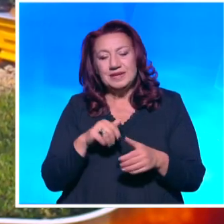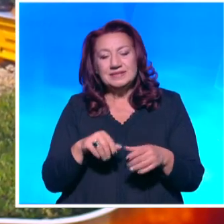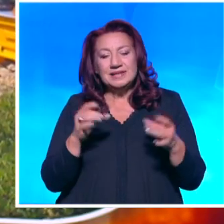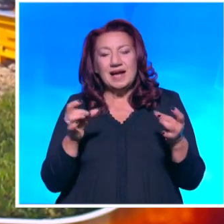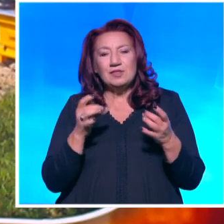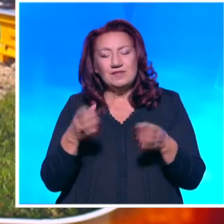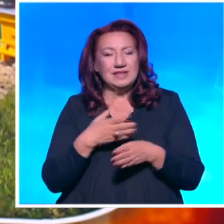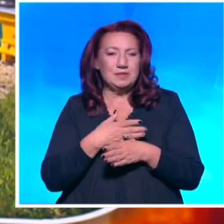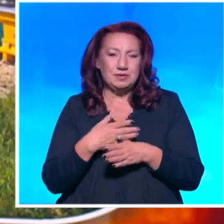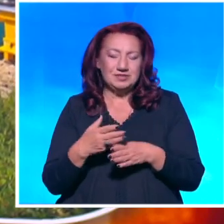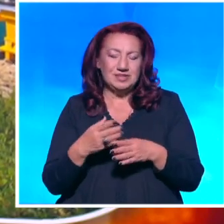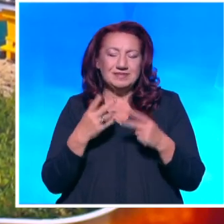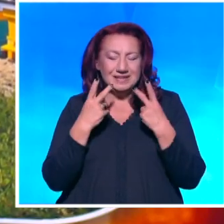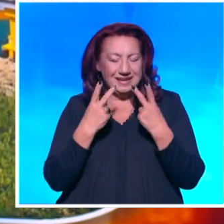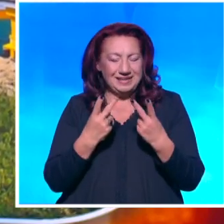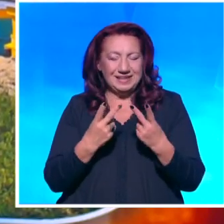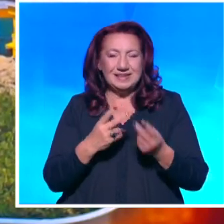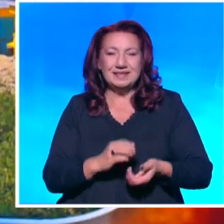продължават. Останете с нас!